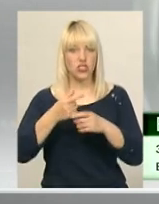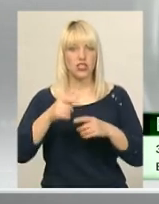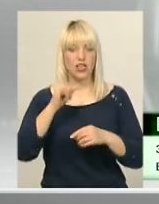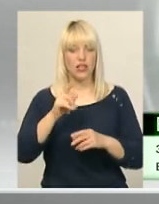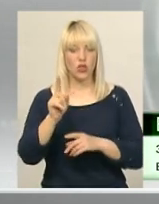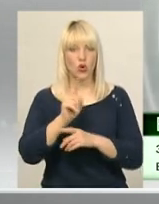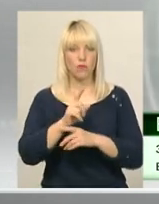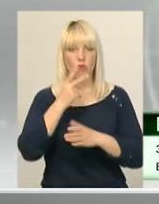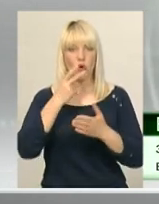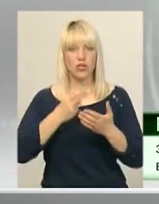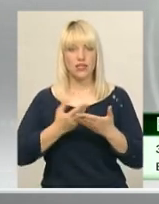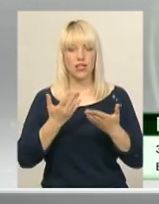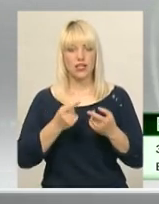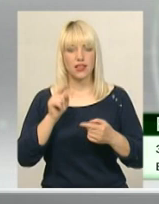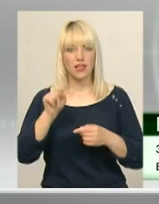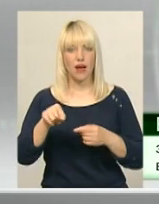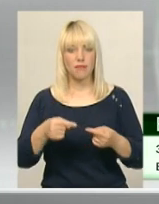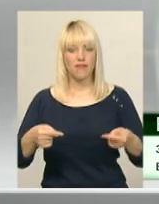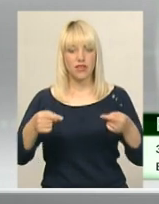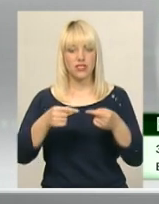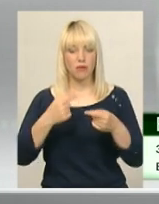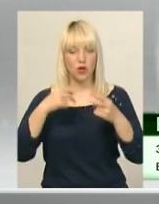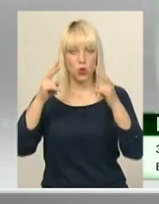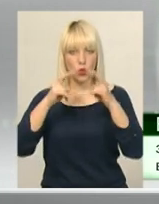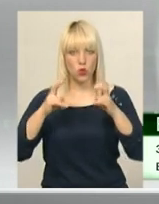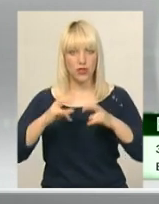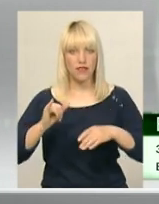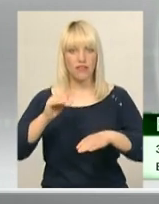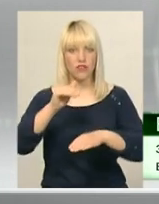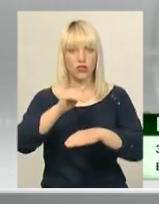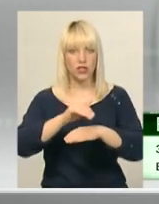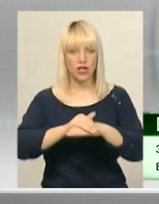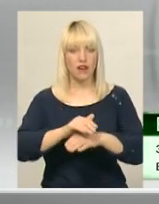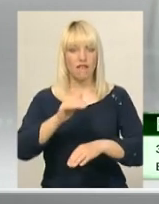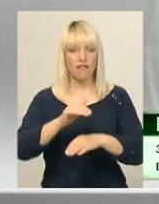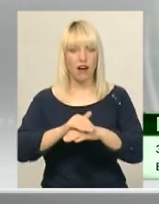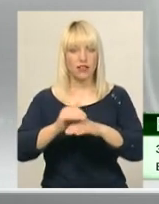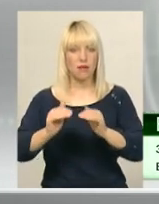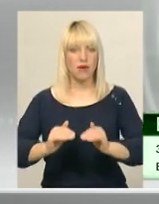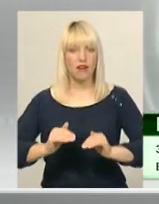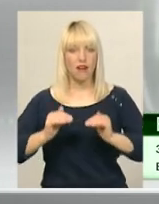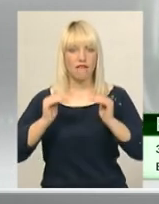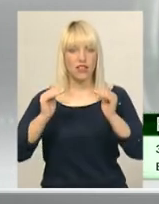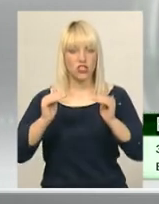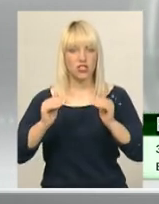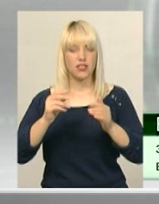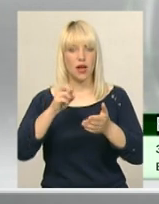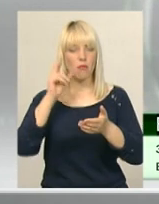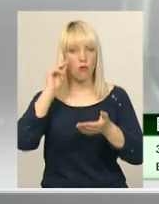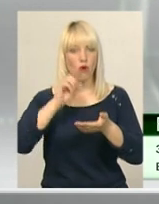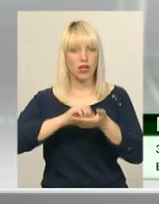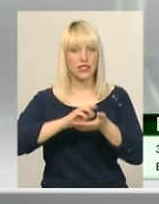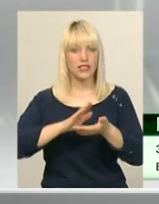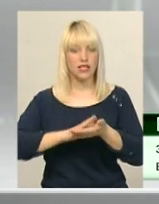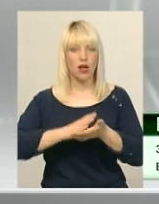показники, які там визначені, ми дослідили і встановили факт перевищення такого показника, як отактозопозитивні